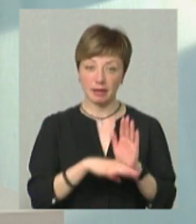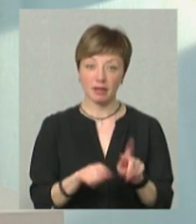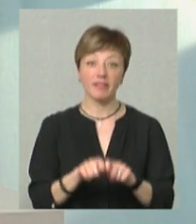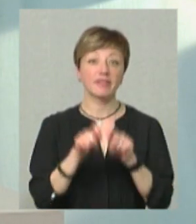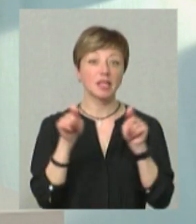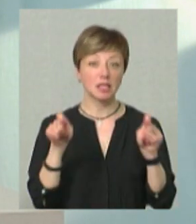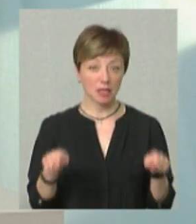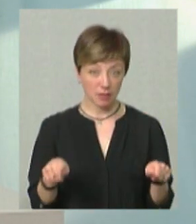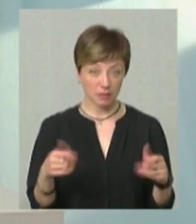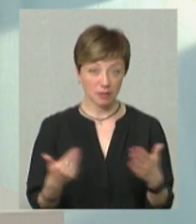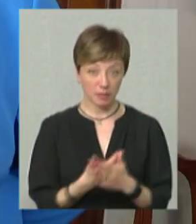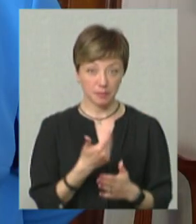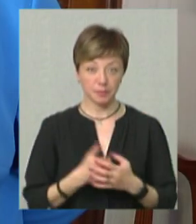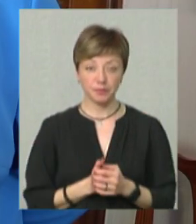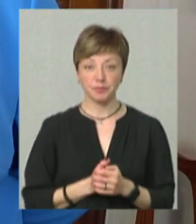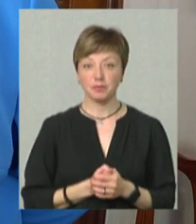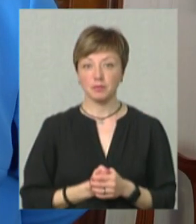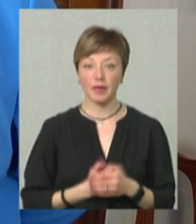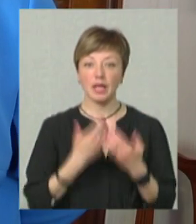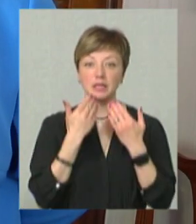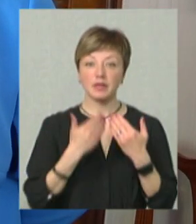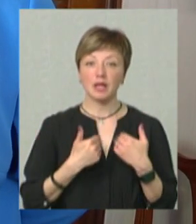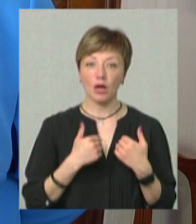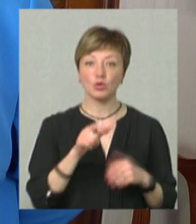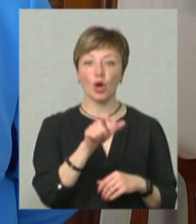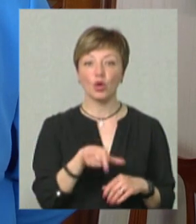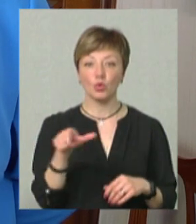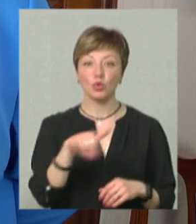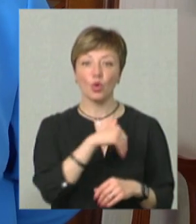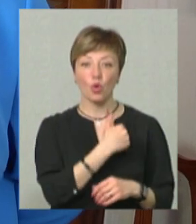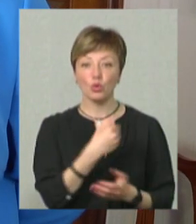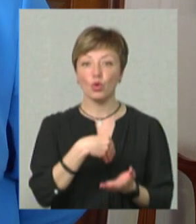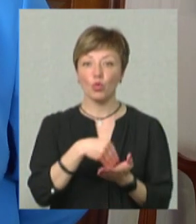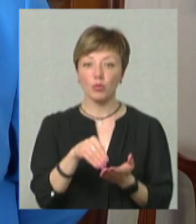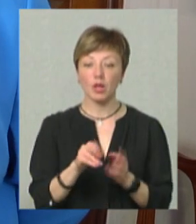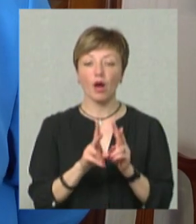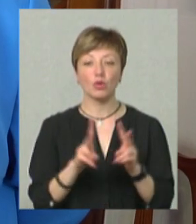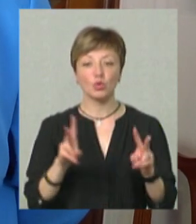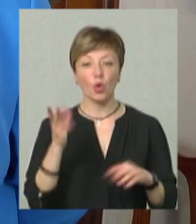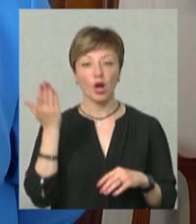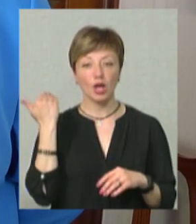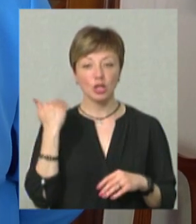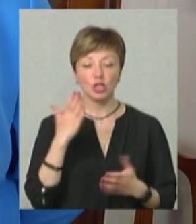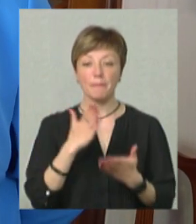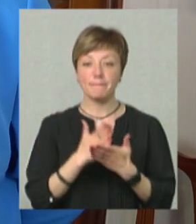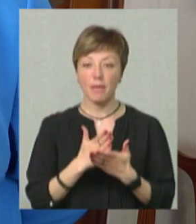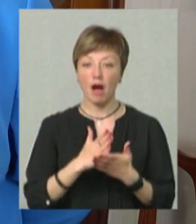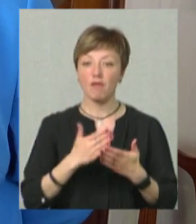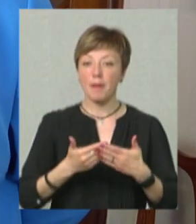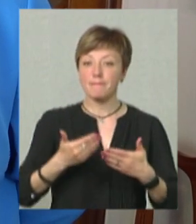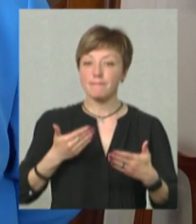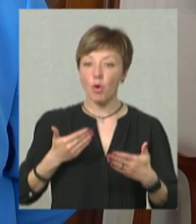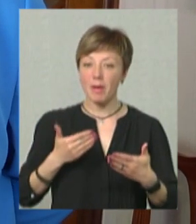також відновився. Звертаються люди, хочуть купити ті, хто раніше мав укладені